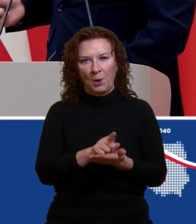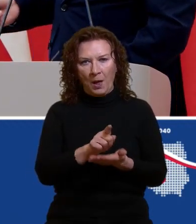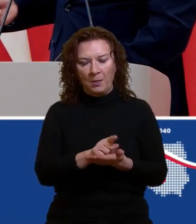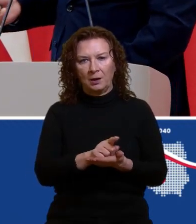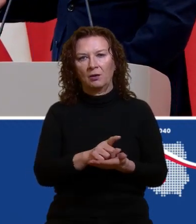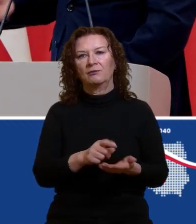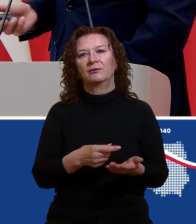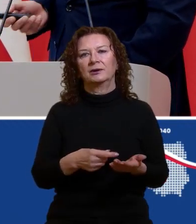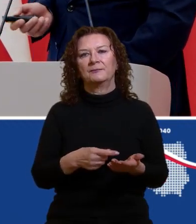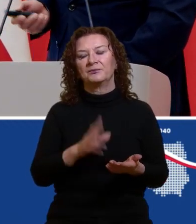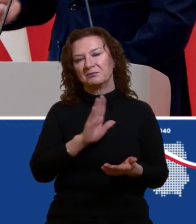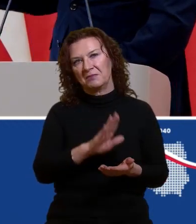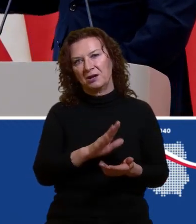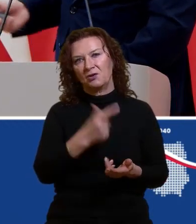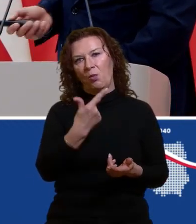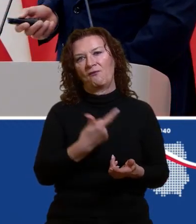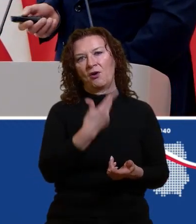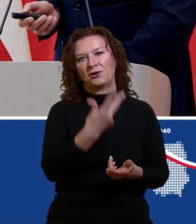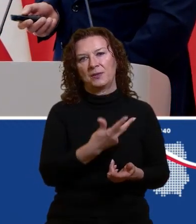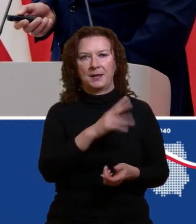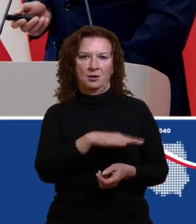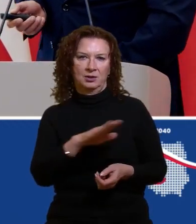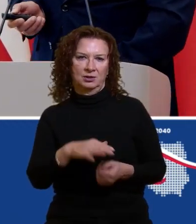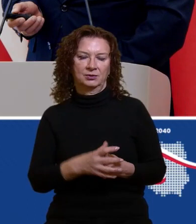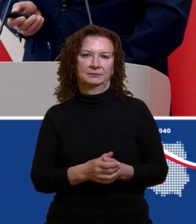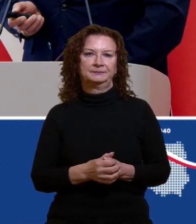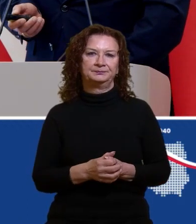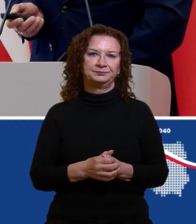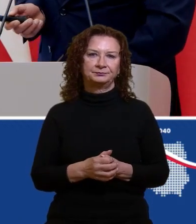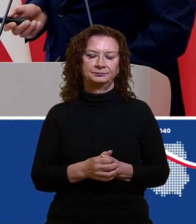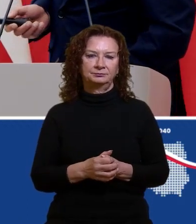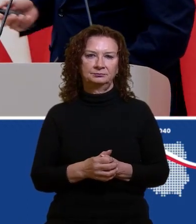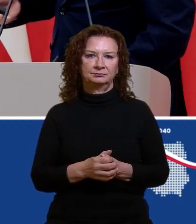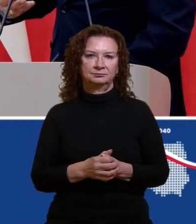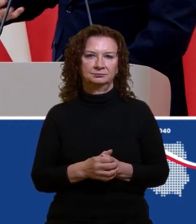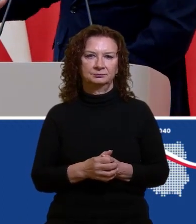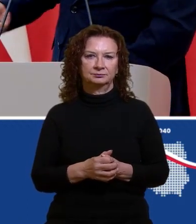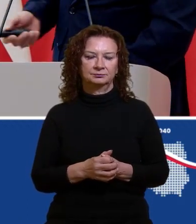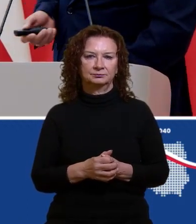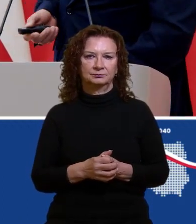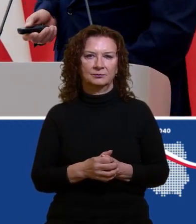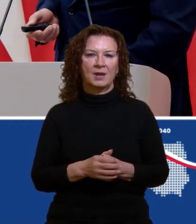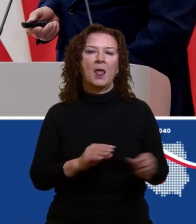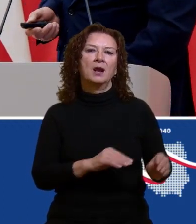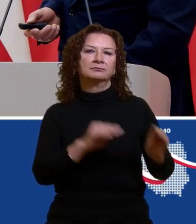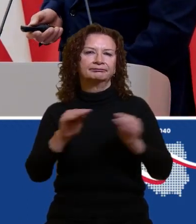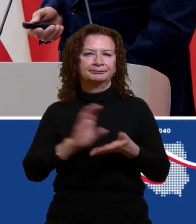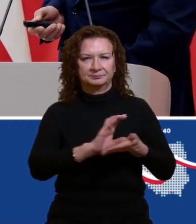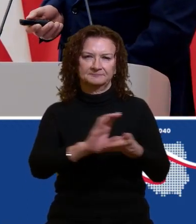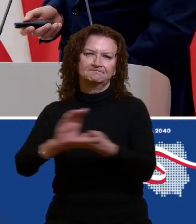dwójkę bądź trójkę dzieci. Tu oczywiście te transfery i